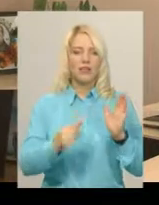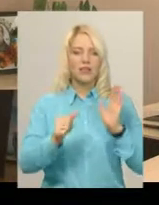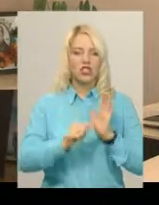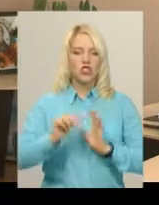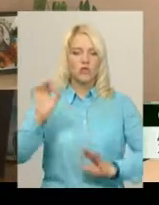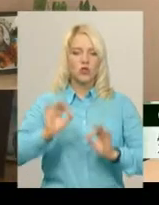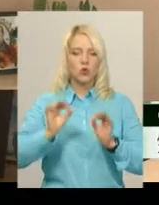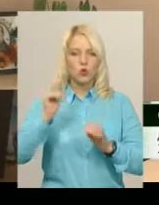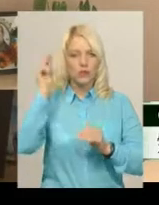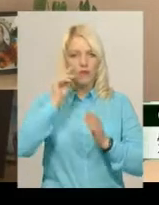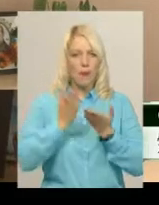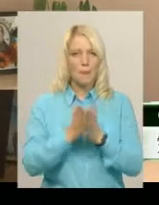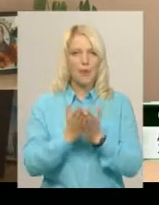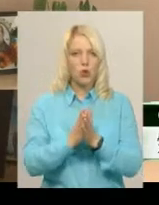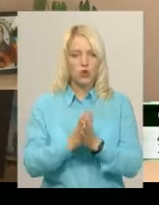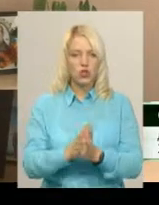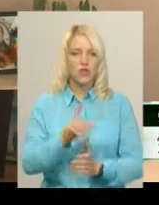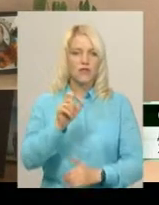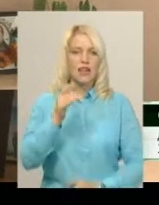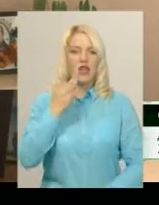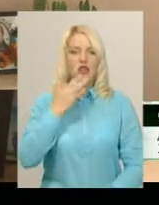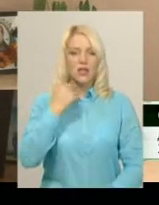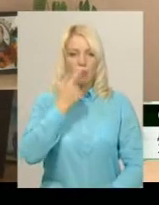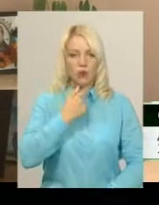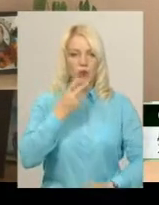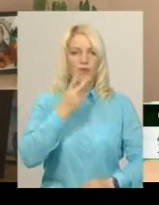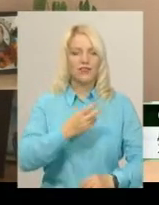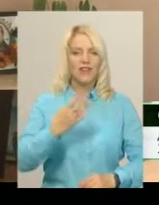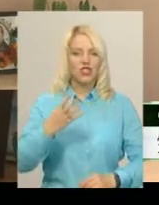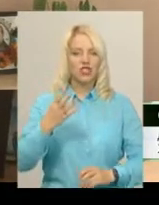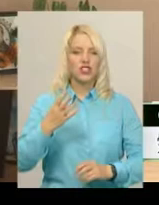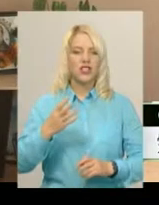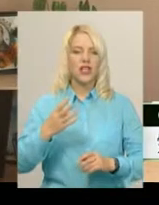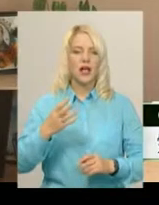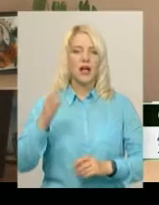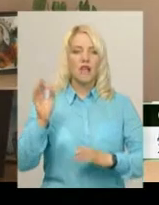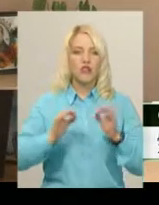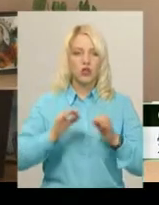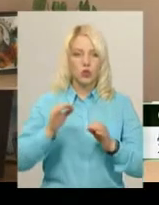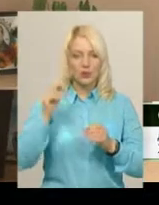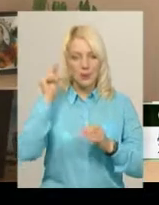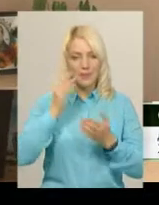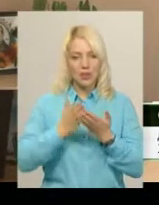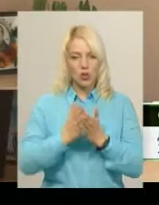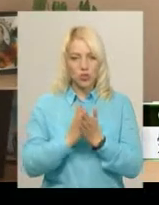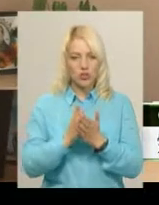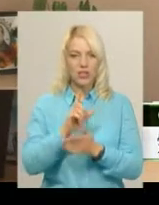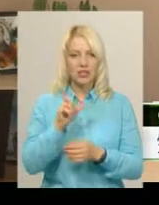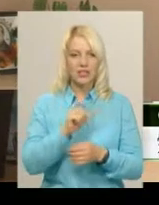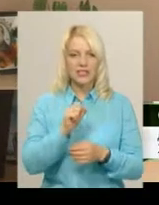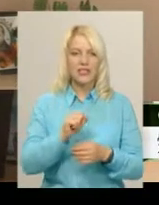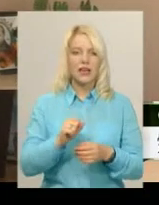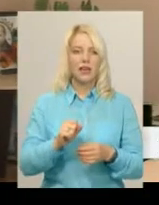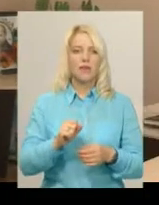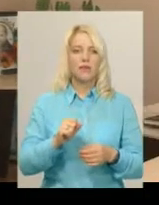із іноземної мови і 24% підручників із такого інтегрованого